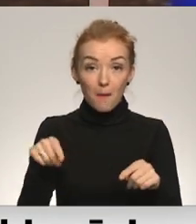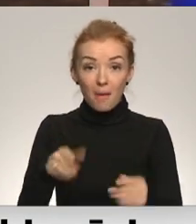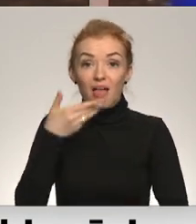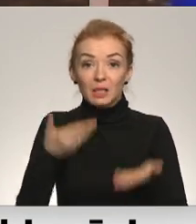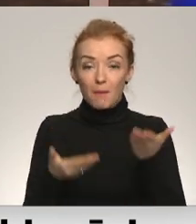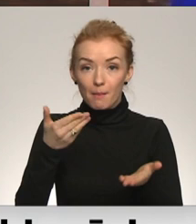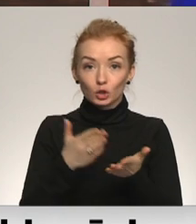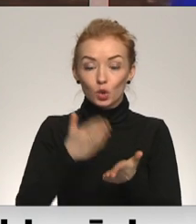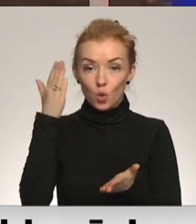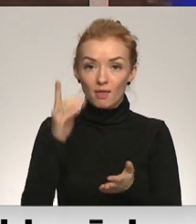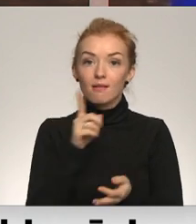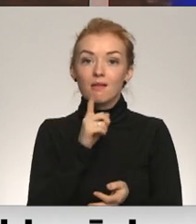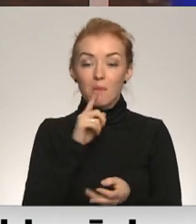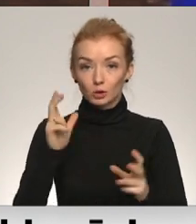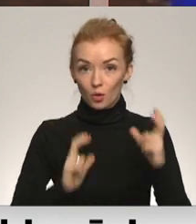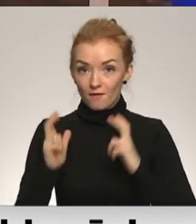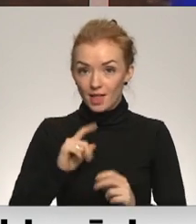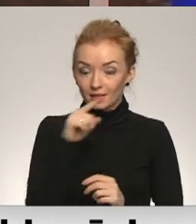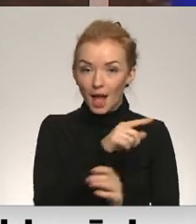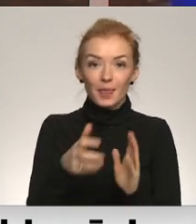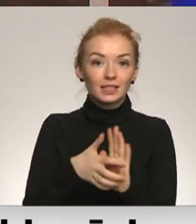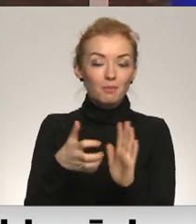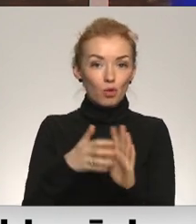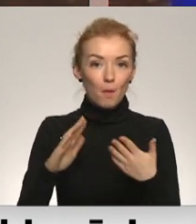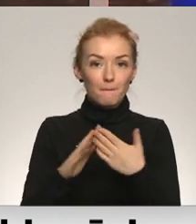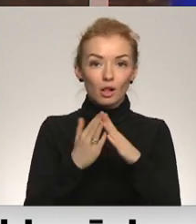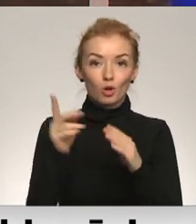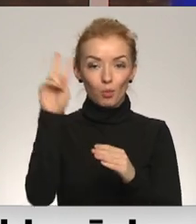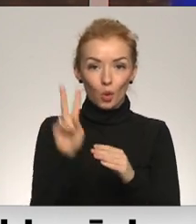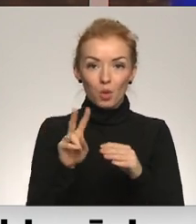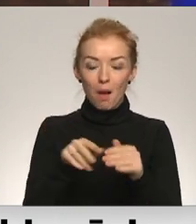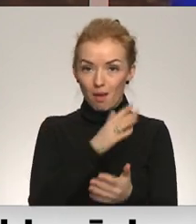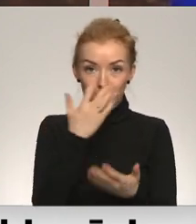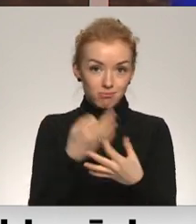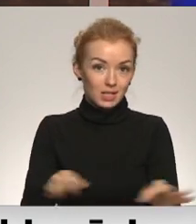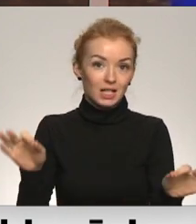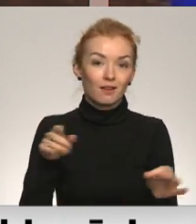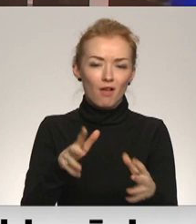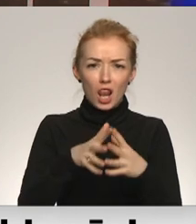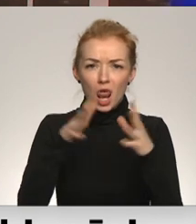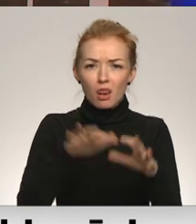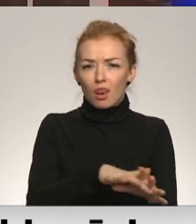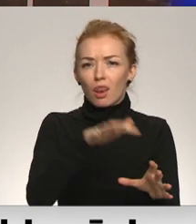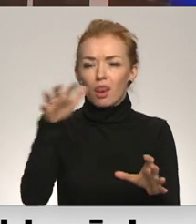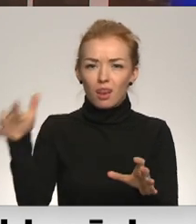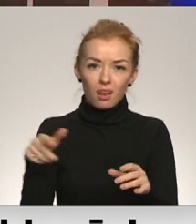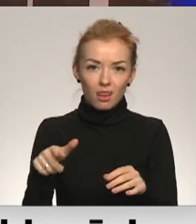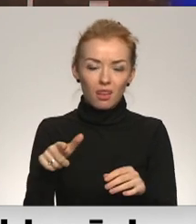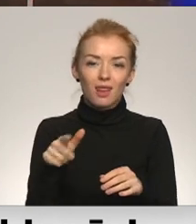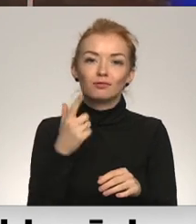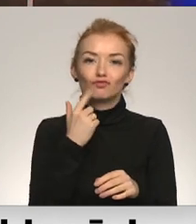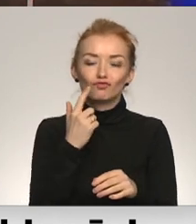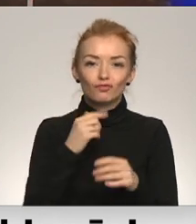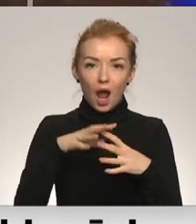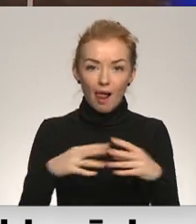gandrīz gadu notiek Liepājas universitātei, izmantojot pilsētas pludmalē brīvi pieejamās regulāri lielā apjomā izskalotās sārta